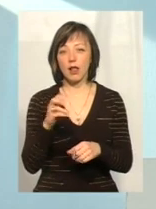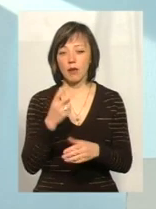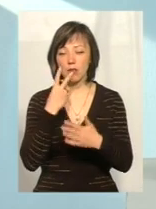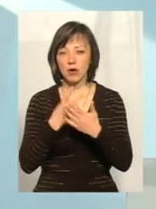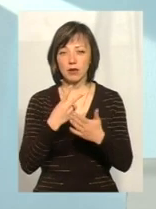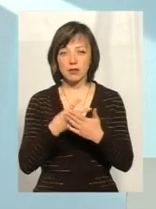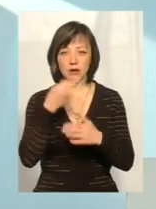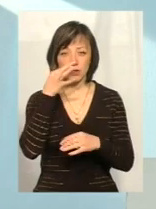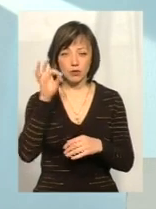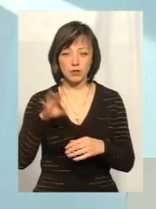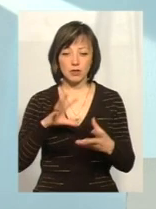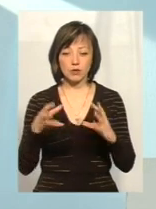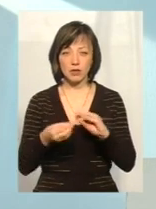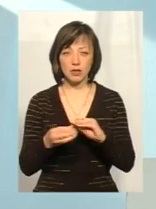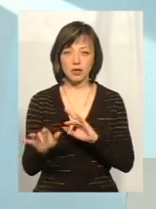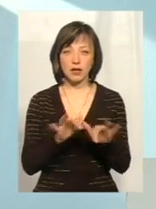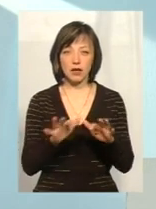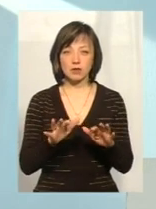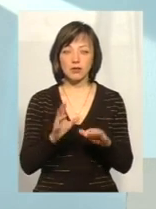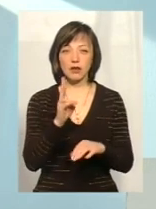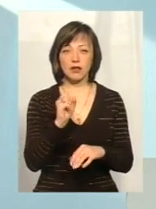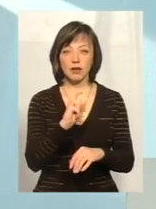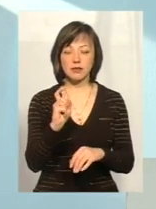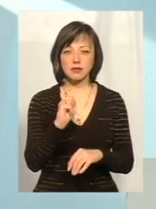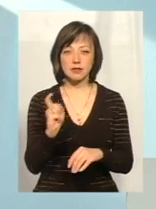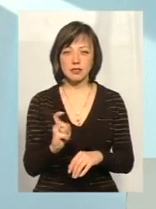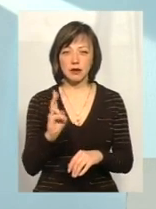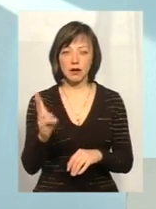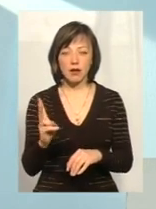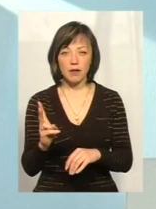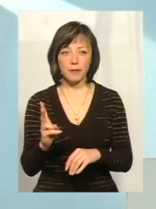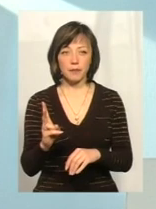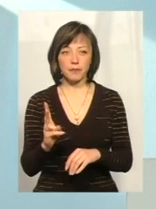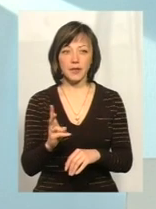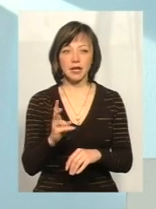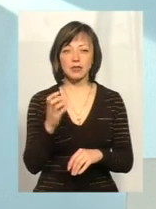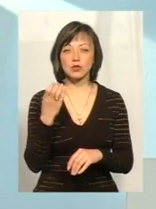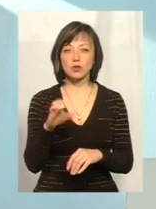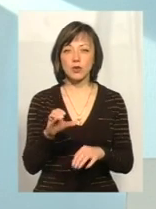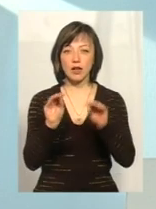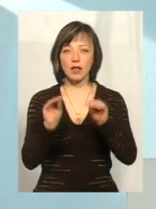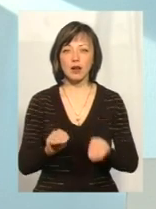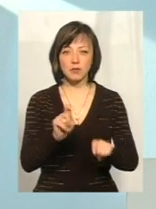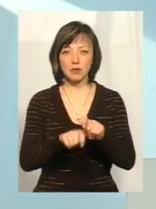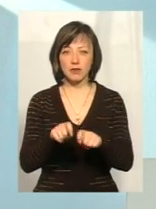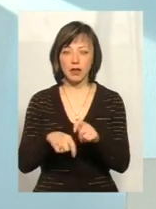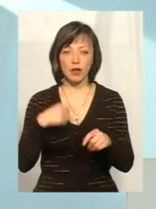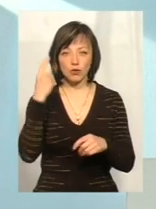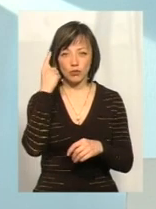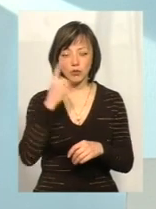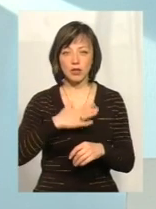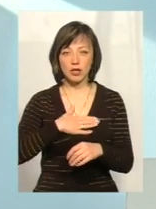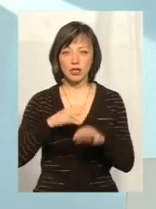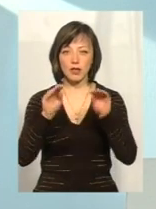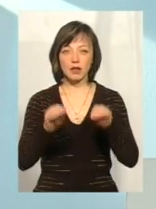показав результати діяльності взагалі НАЗК, що там стільки сотні декларацій були перевірені, то я думаю, що